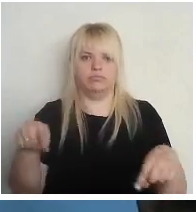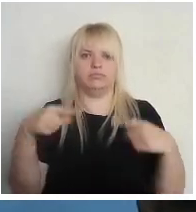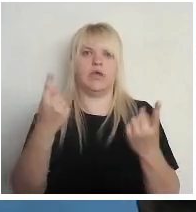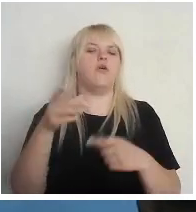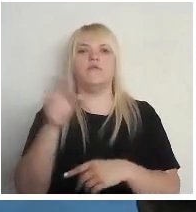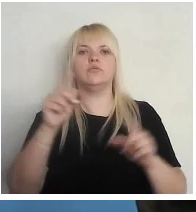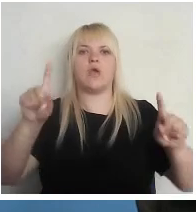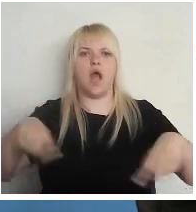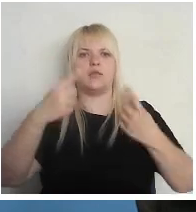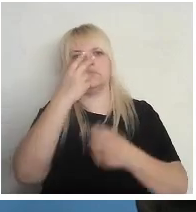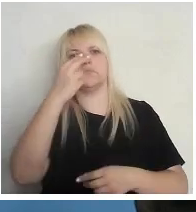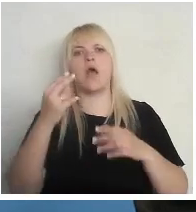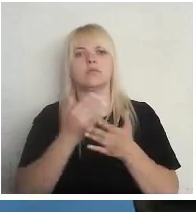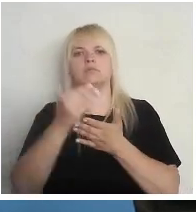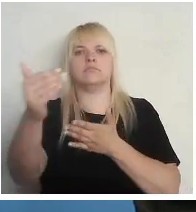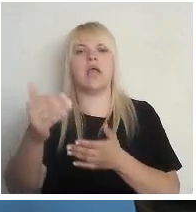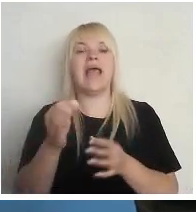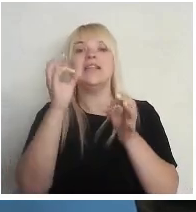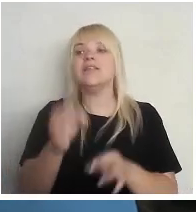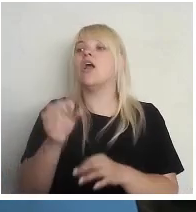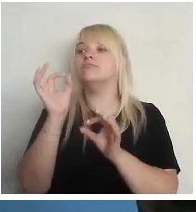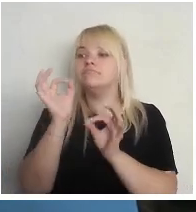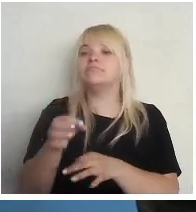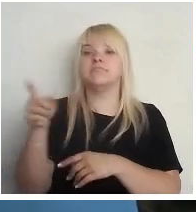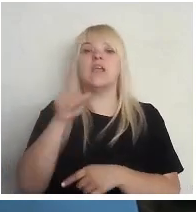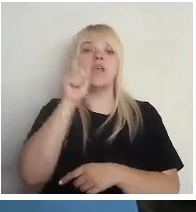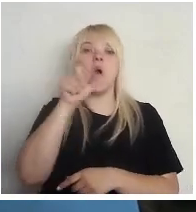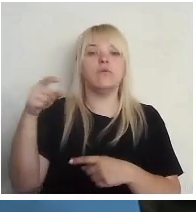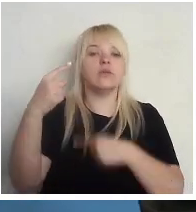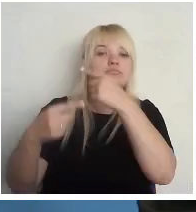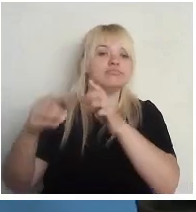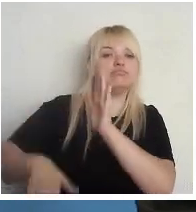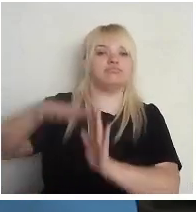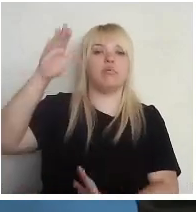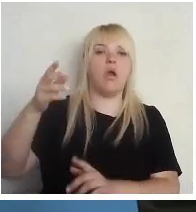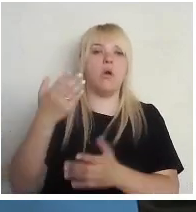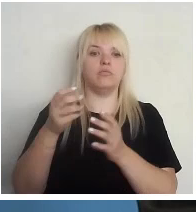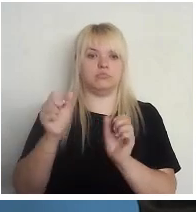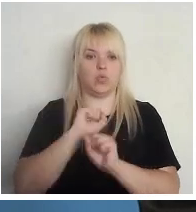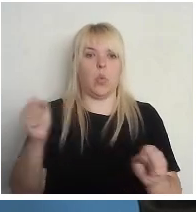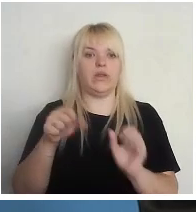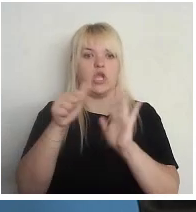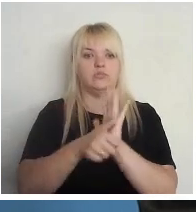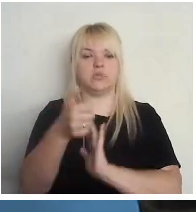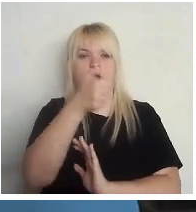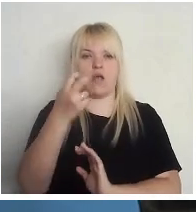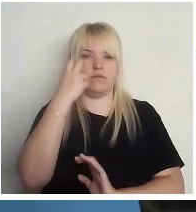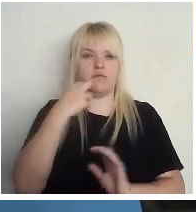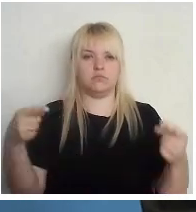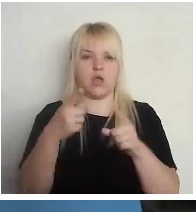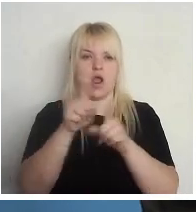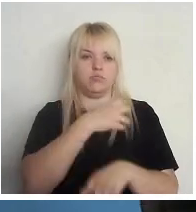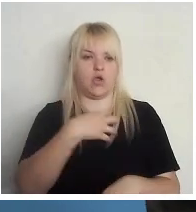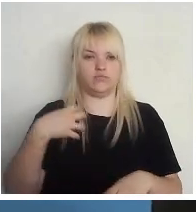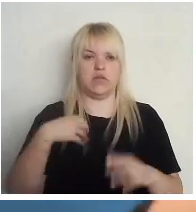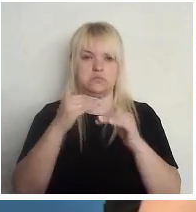attīstam un skatamies tālāk, jo tieši tā, tā jaunā pāudze augna, tu lītās no 16 gadiem viņiem ir tiesības arī pašvaldības līmenī ļoti